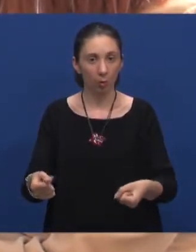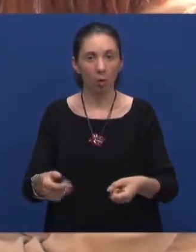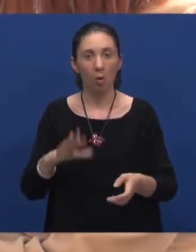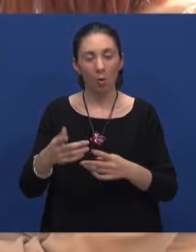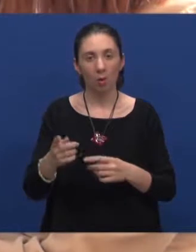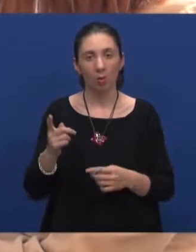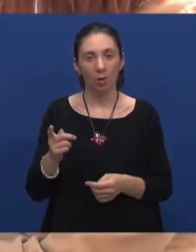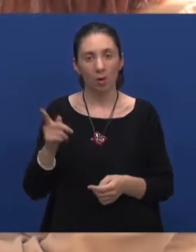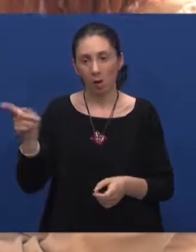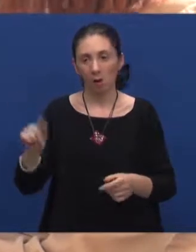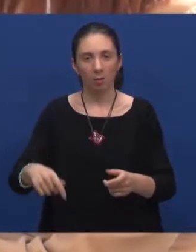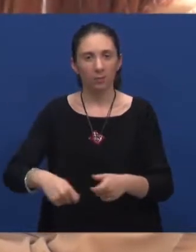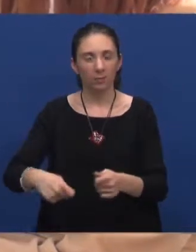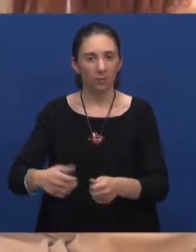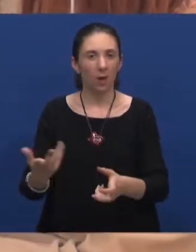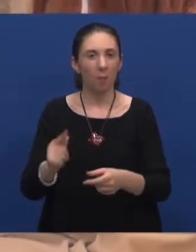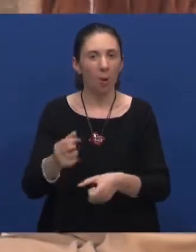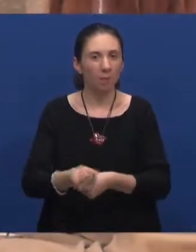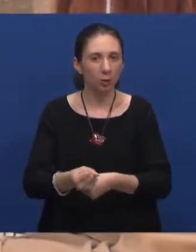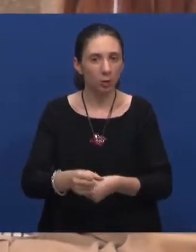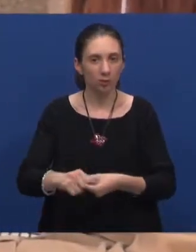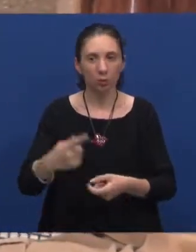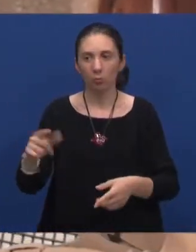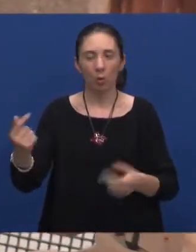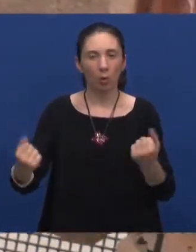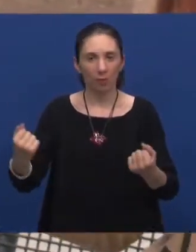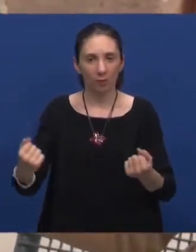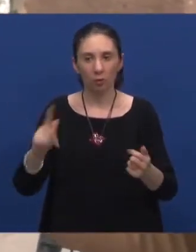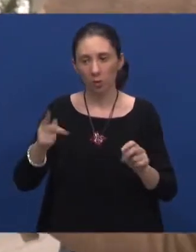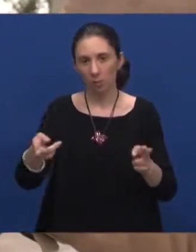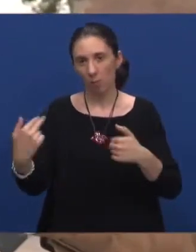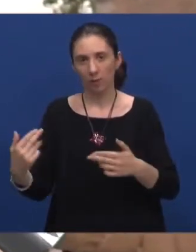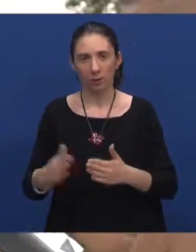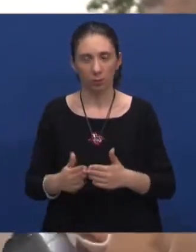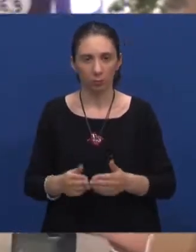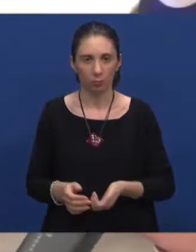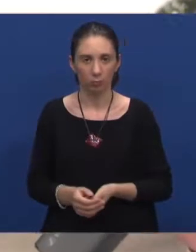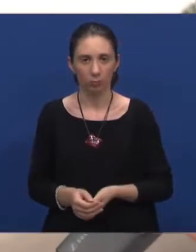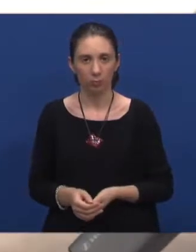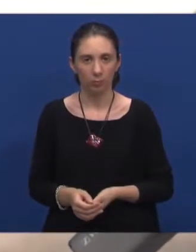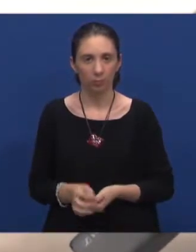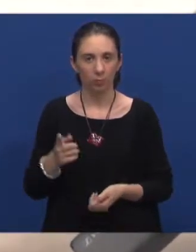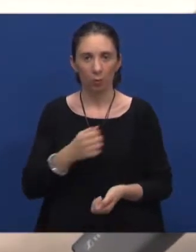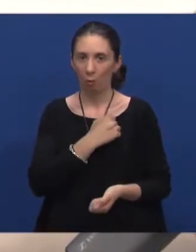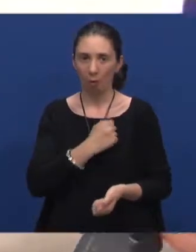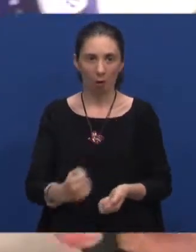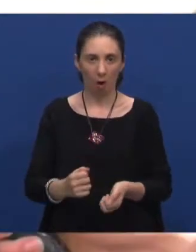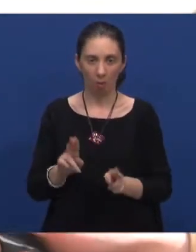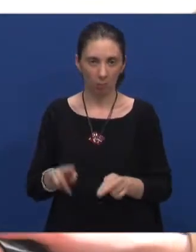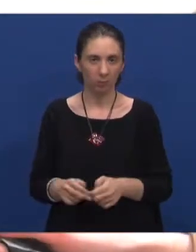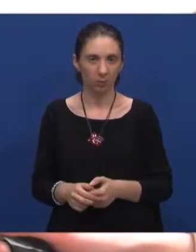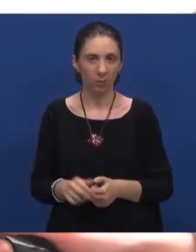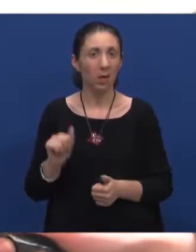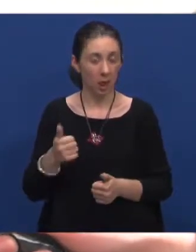onda znači malo pričvrstio prilikom vožnje i povratka kući. Pa to je vrlo hrabro, evo. Pa